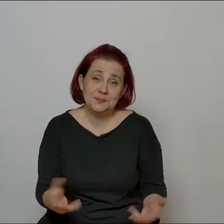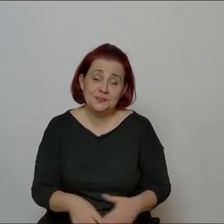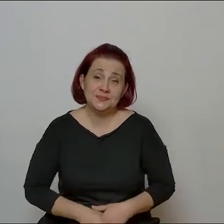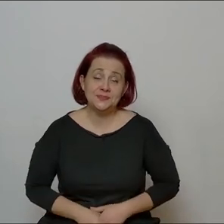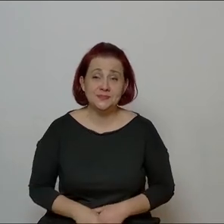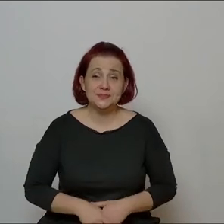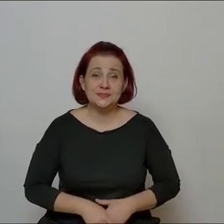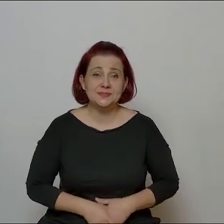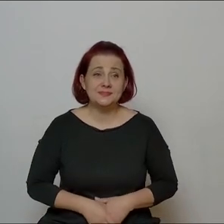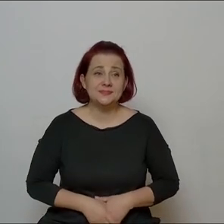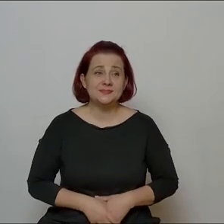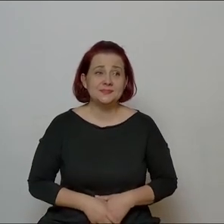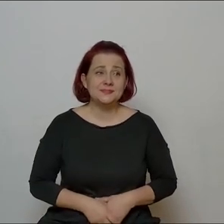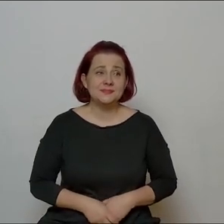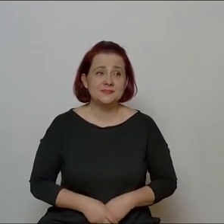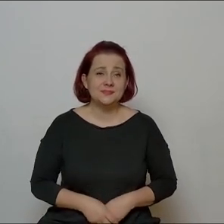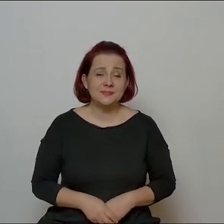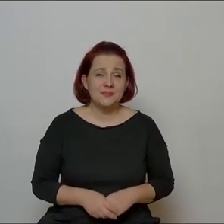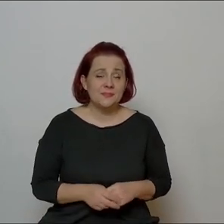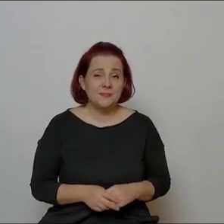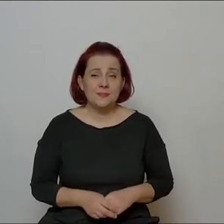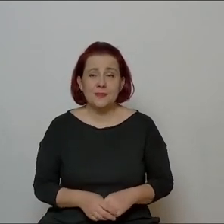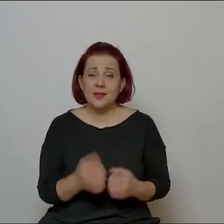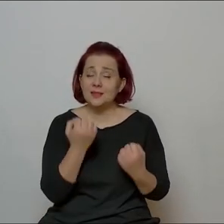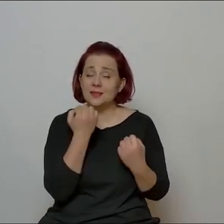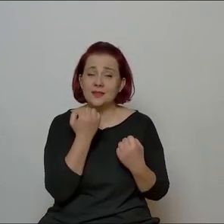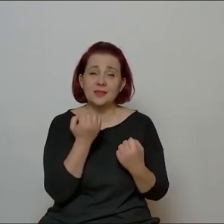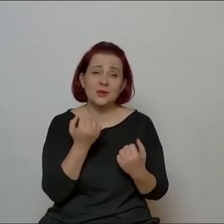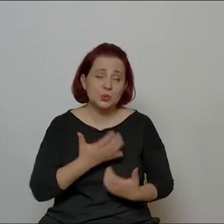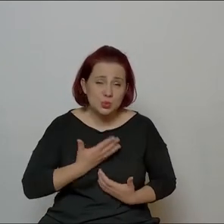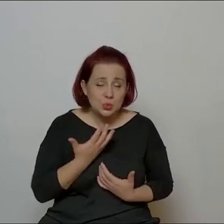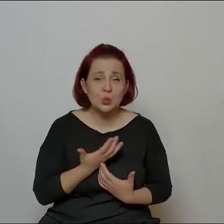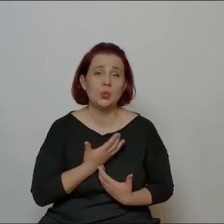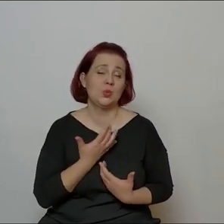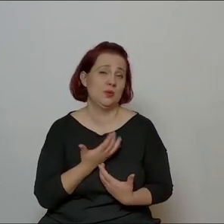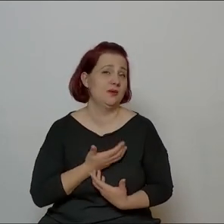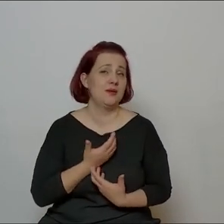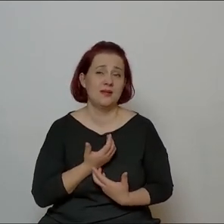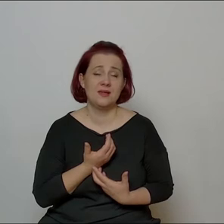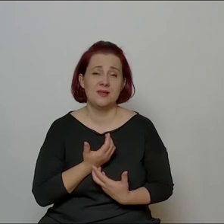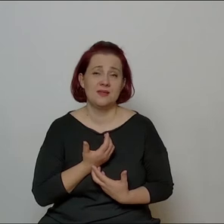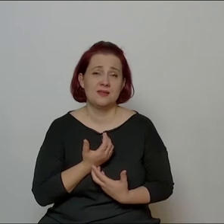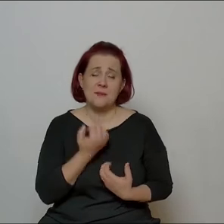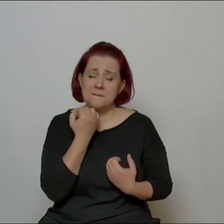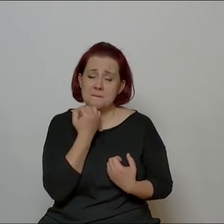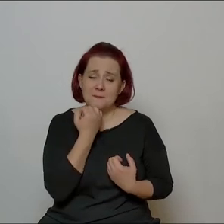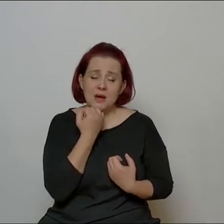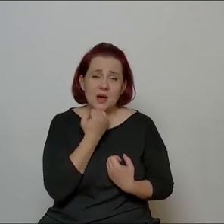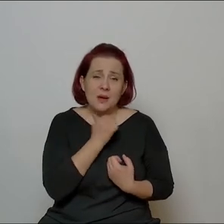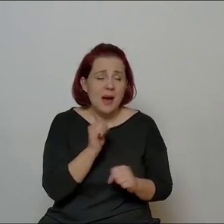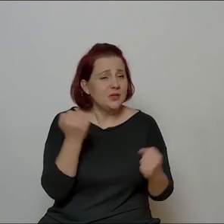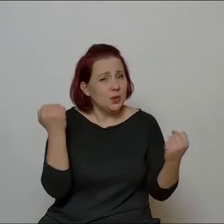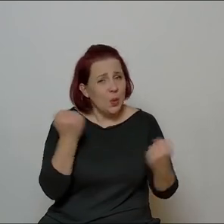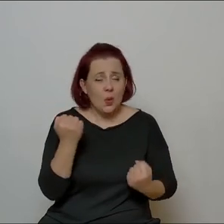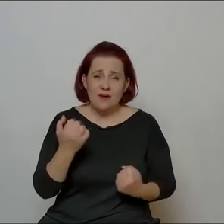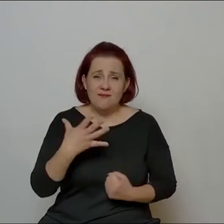wydaje mi się, że najbardziej wartościowe, najgłębiej, dotykające